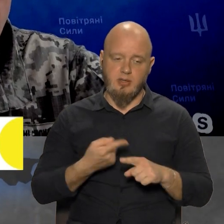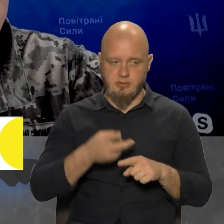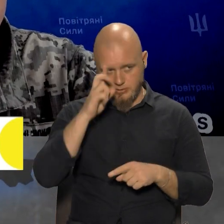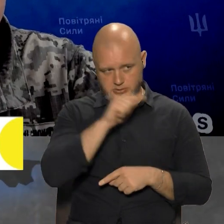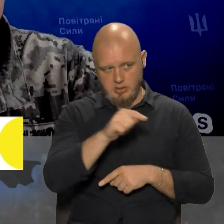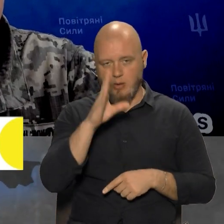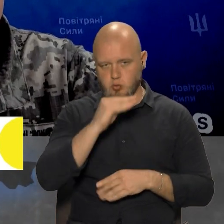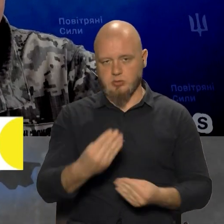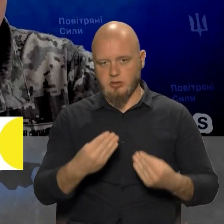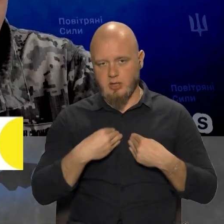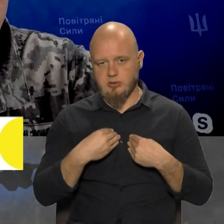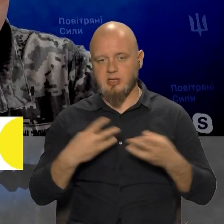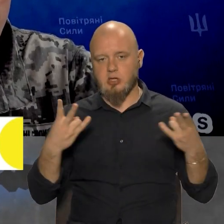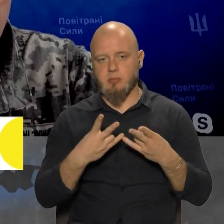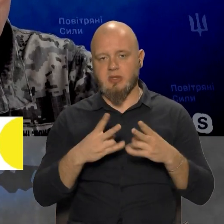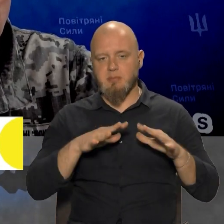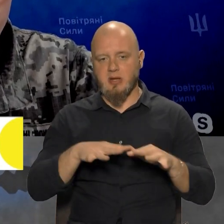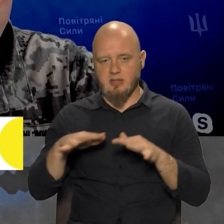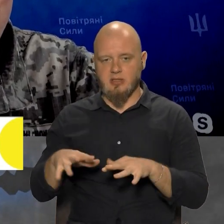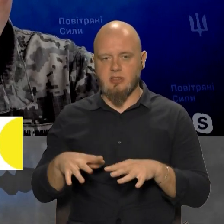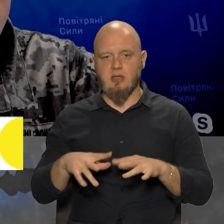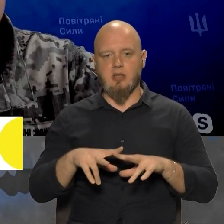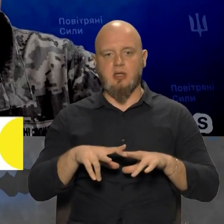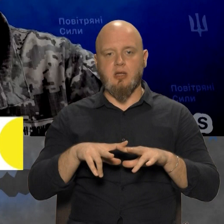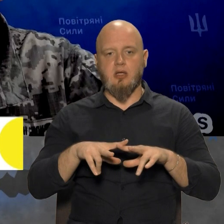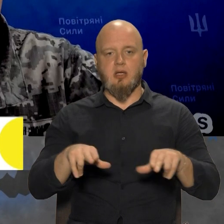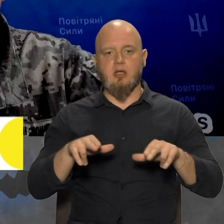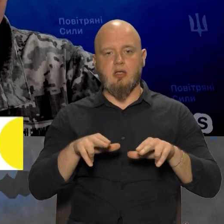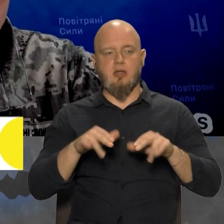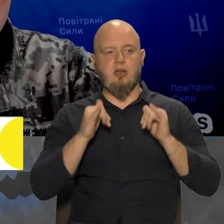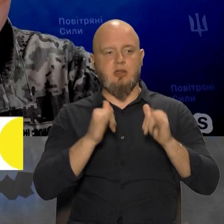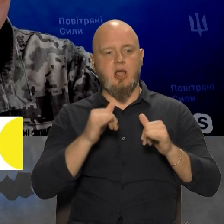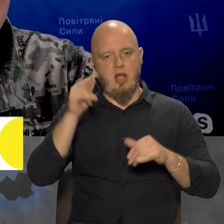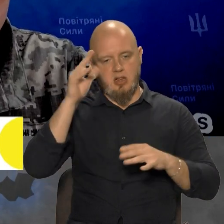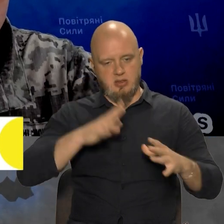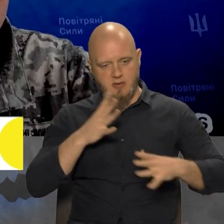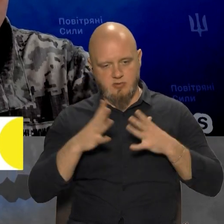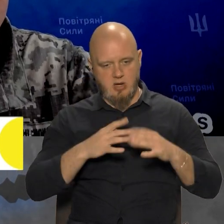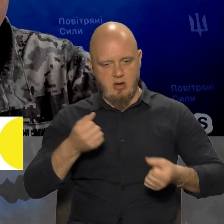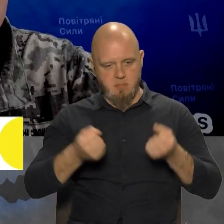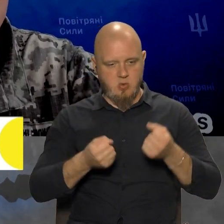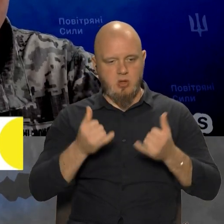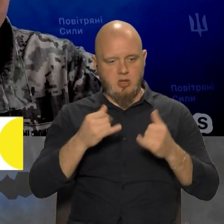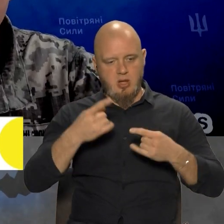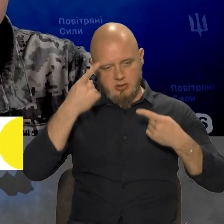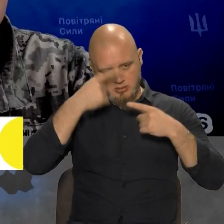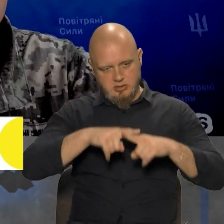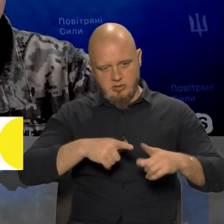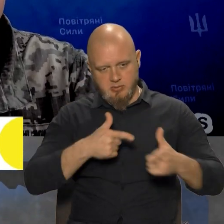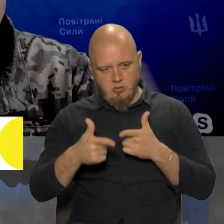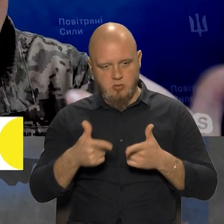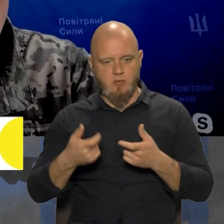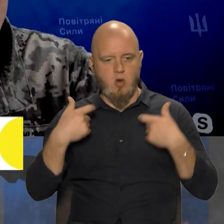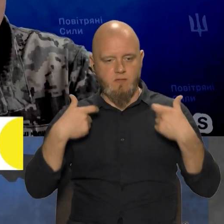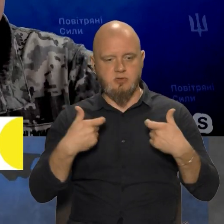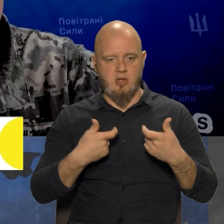можуть нам надати необхідні майданчики, як для навчання пілотів, для різних підготовок. Є технічної підготовки, офіцері бойового управління,